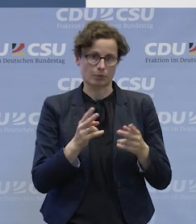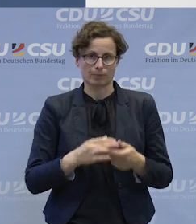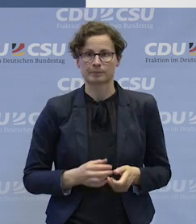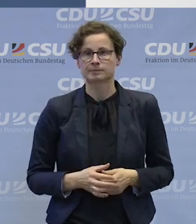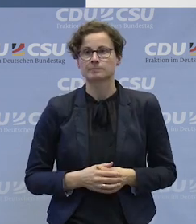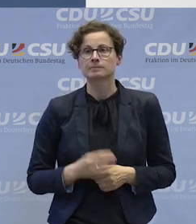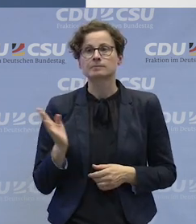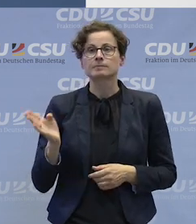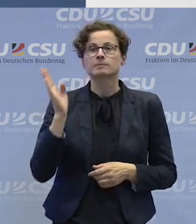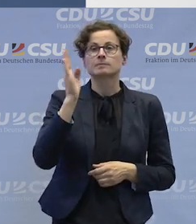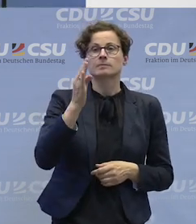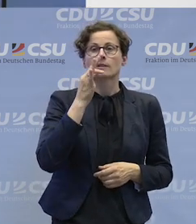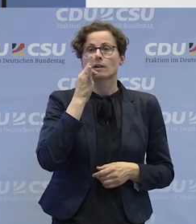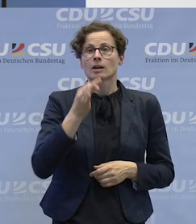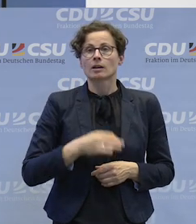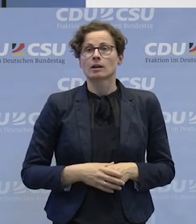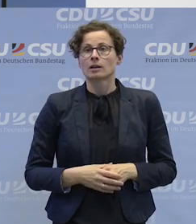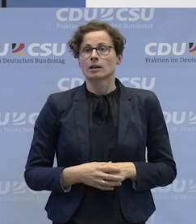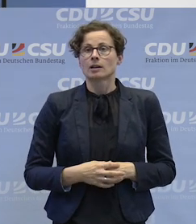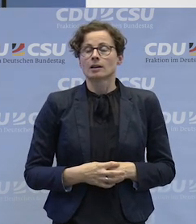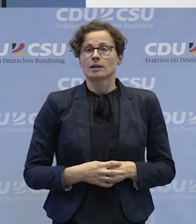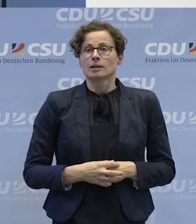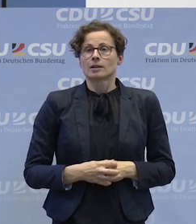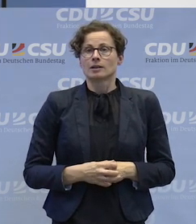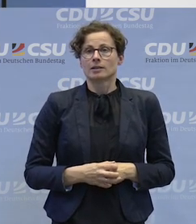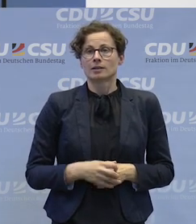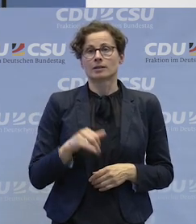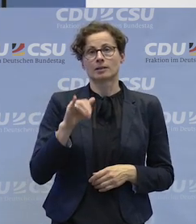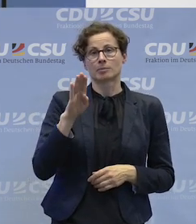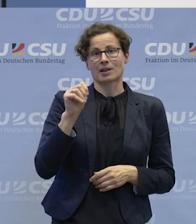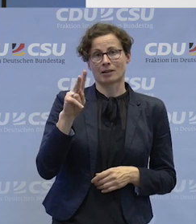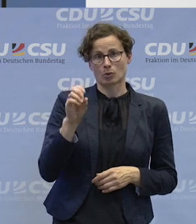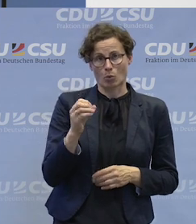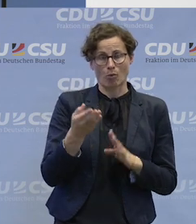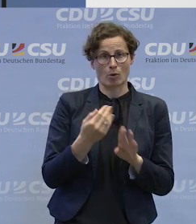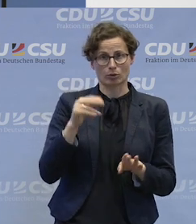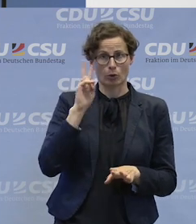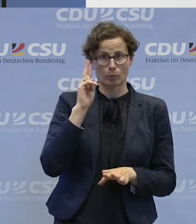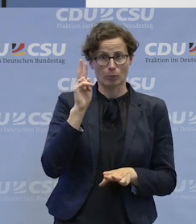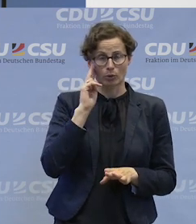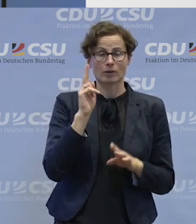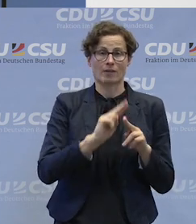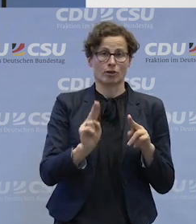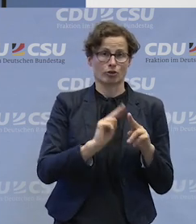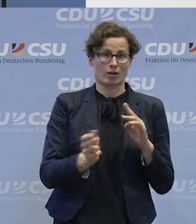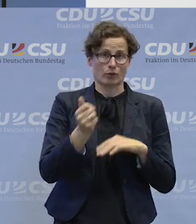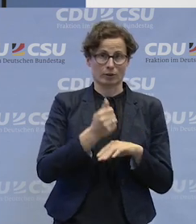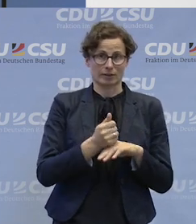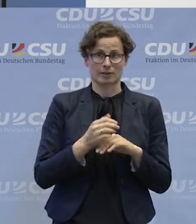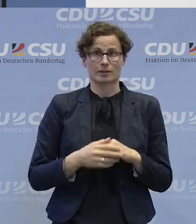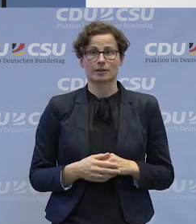Die nächste Frage bitte von Ihnen. Also bin der Mirko aus Cottbus, Werkstattvorsitzender und